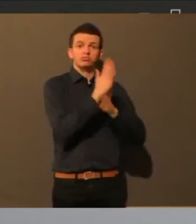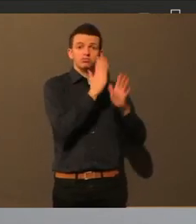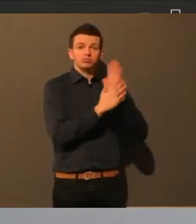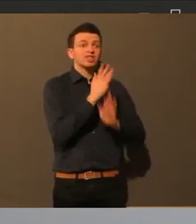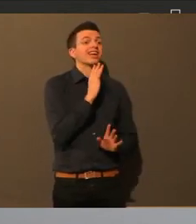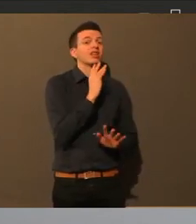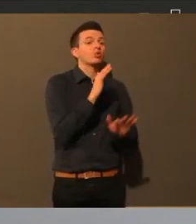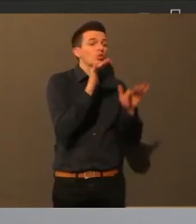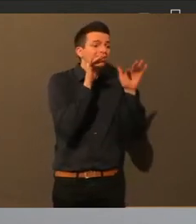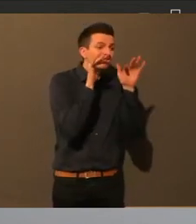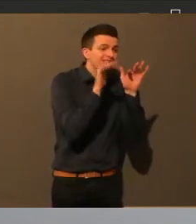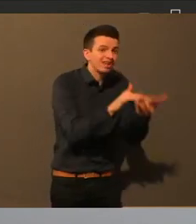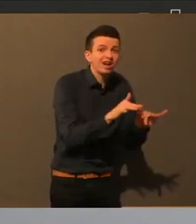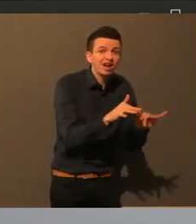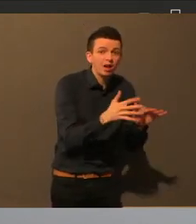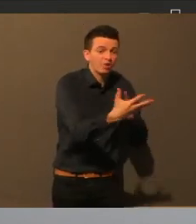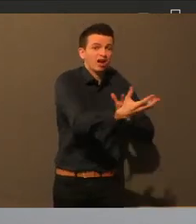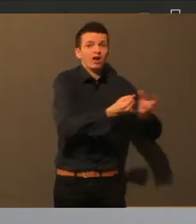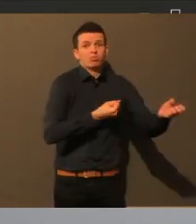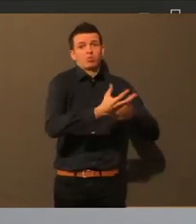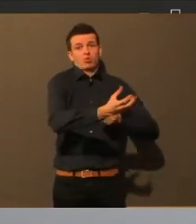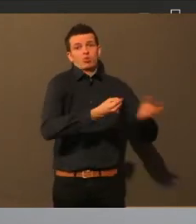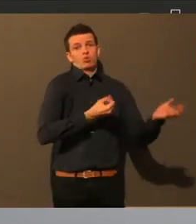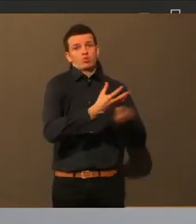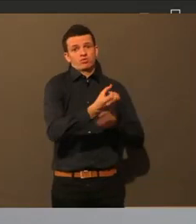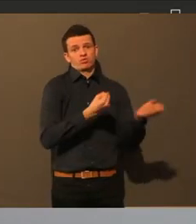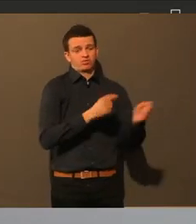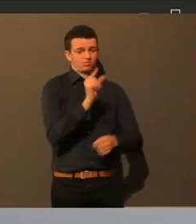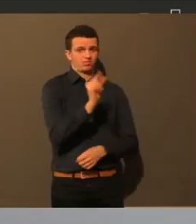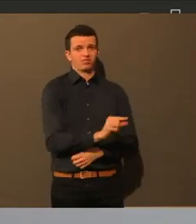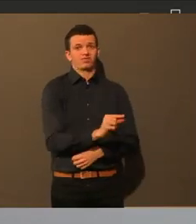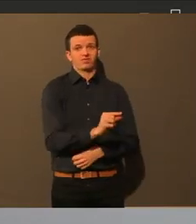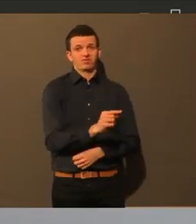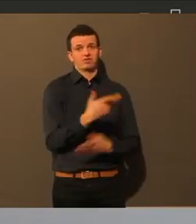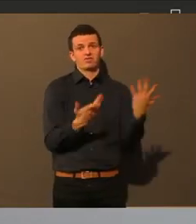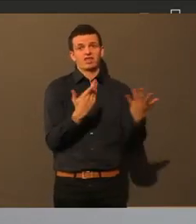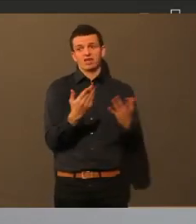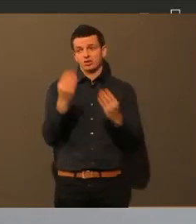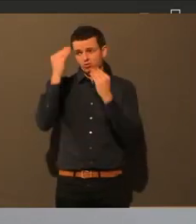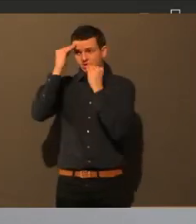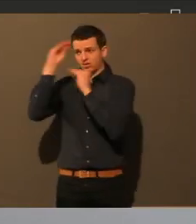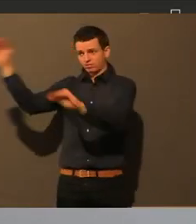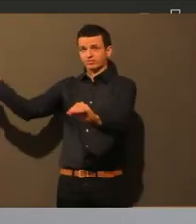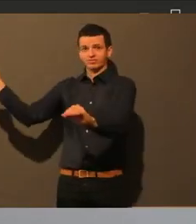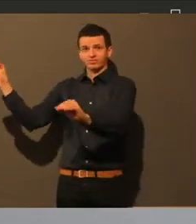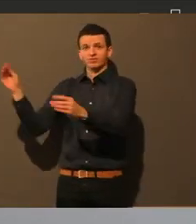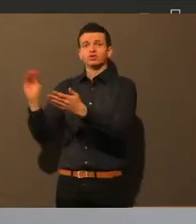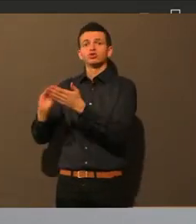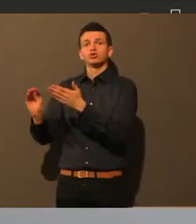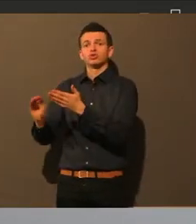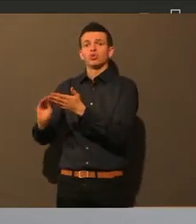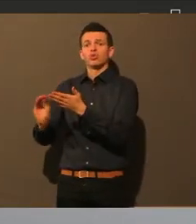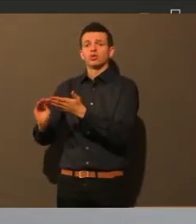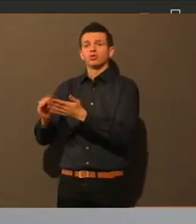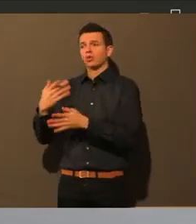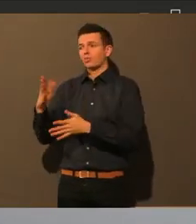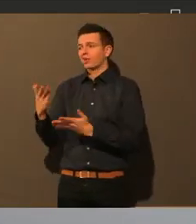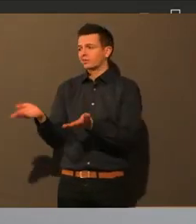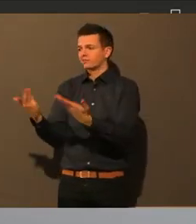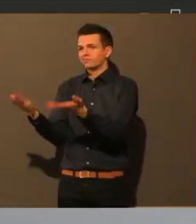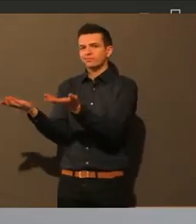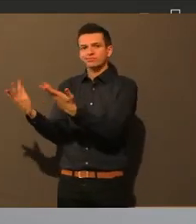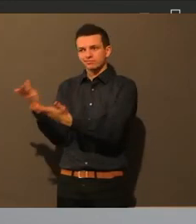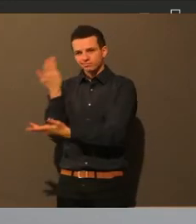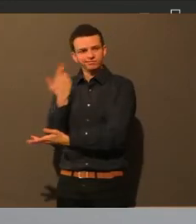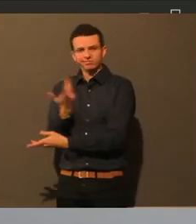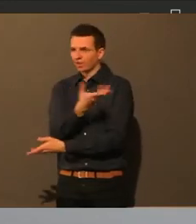man die Schulen auch mal motivieren, dass sie das tun. Das ist ihr Pflicht. Das muss einfach da sein. Also für